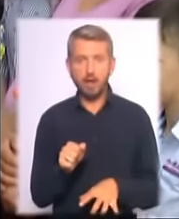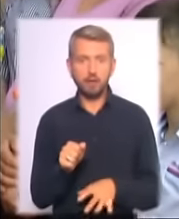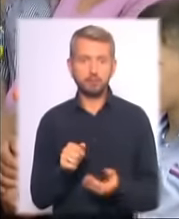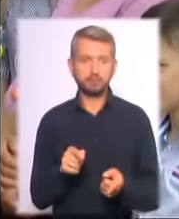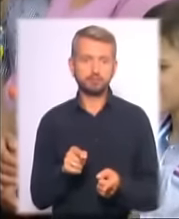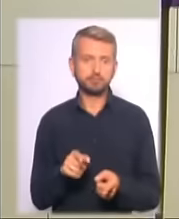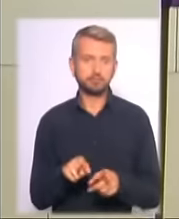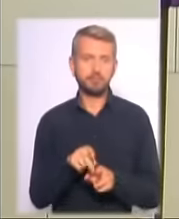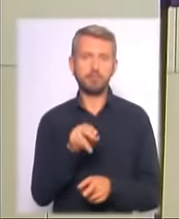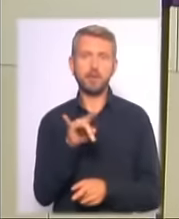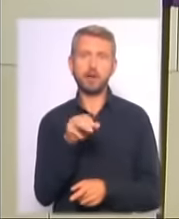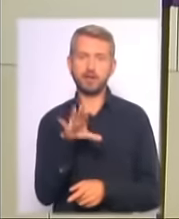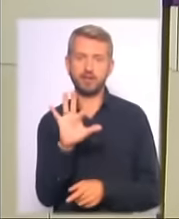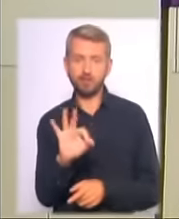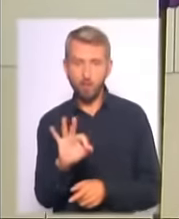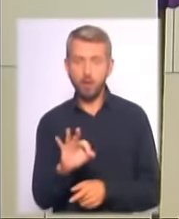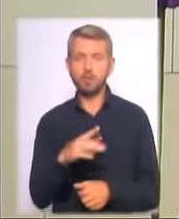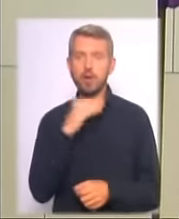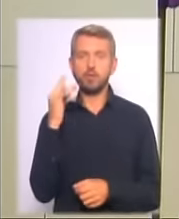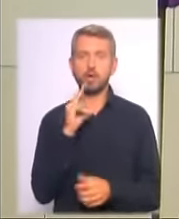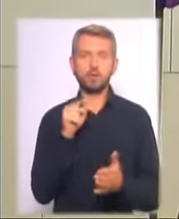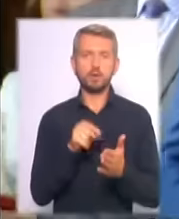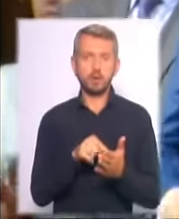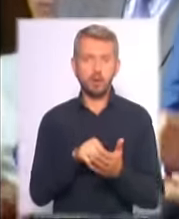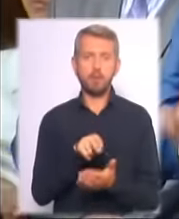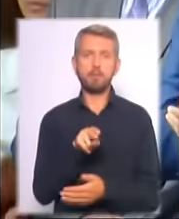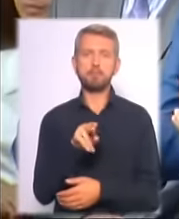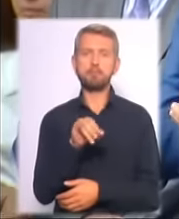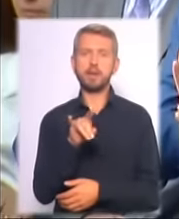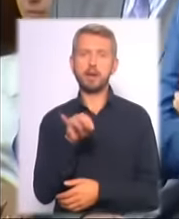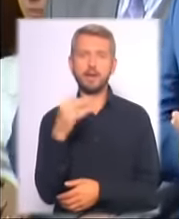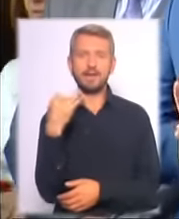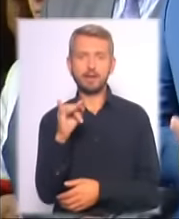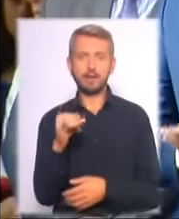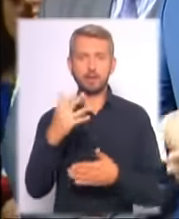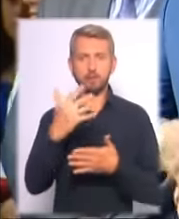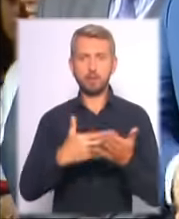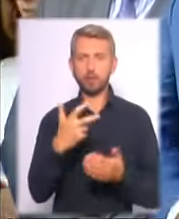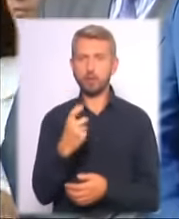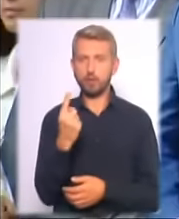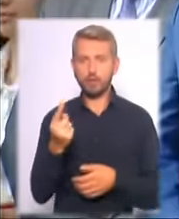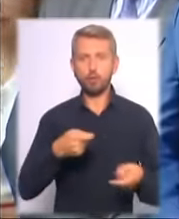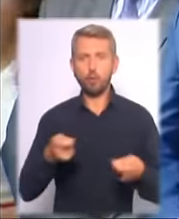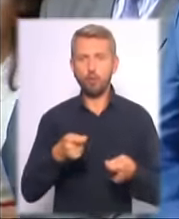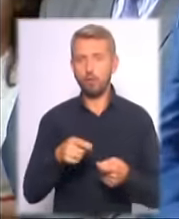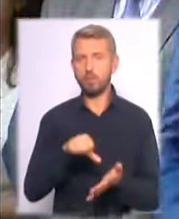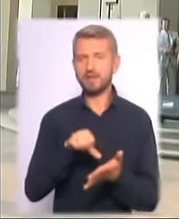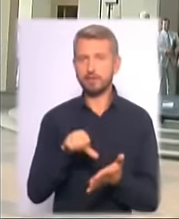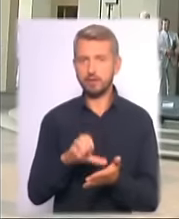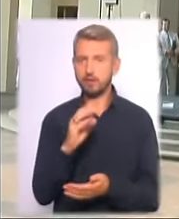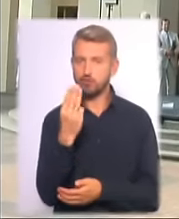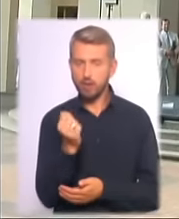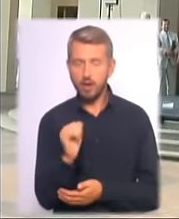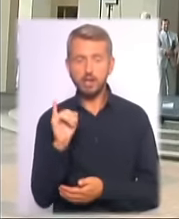Зокрема, неодноразово потрапляла до так званого піратського списку 301 торгового представництва США. І